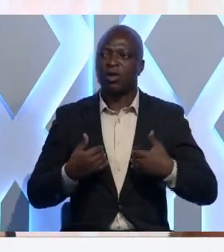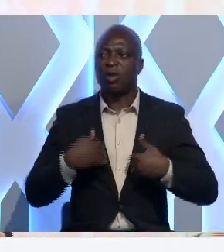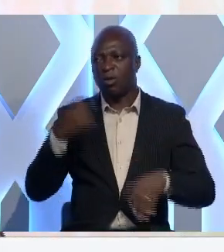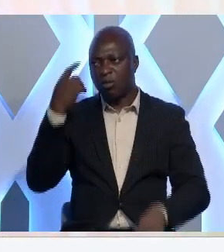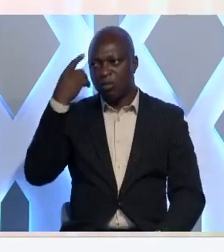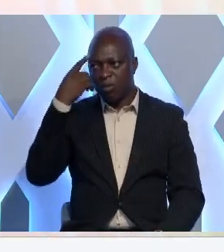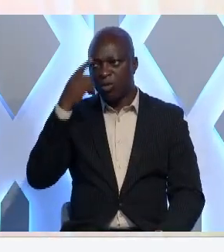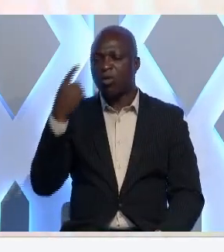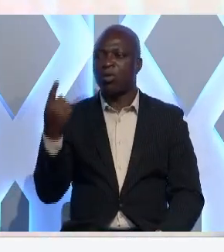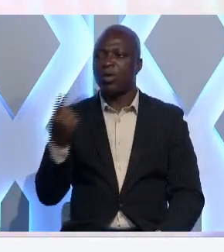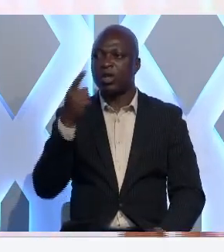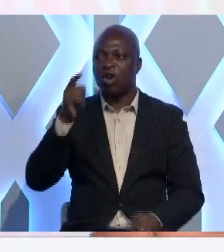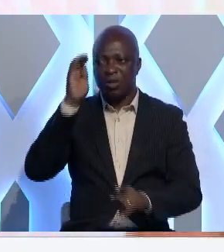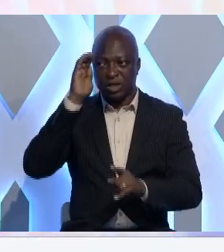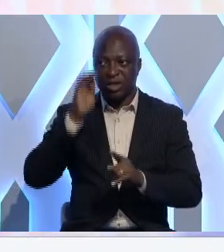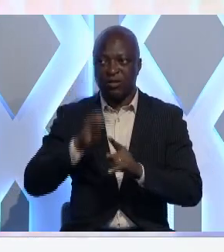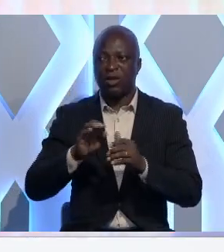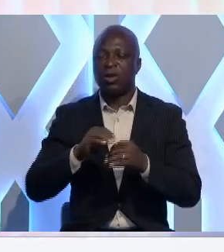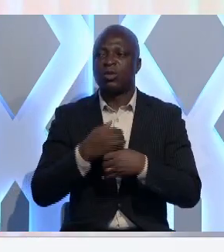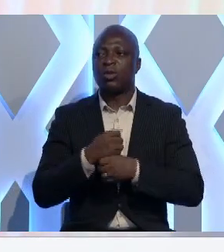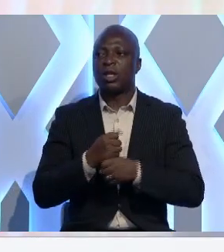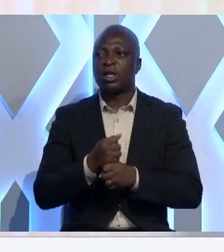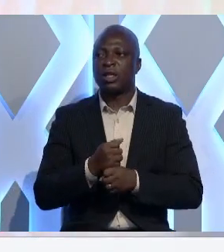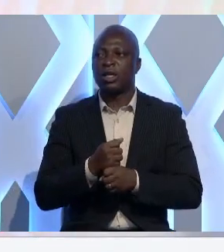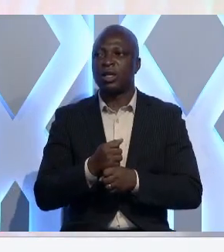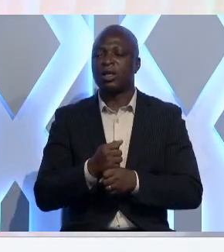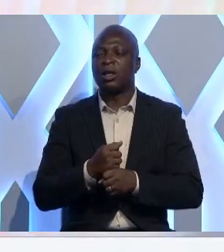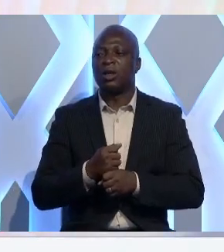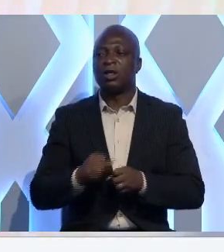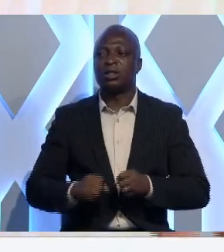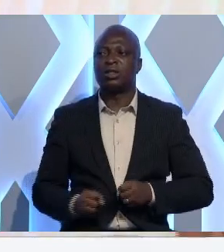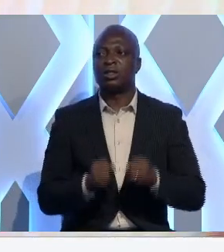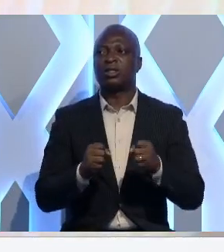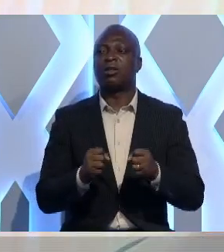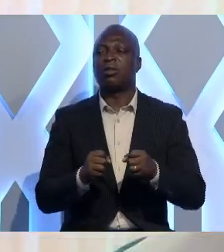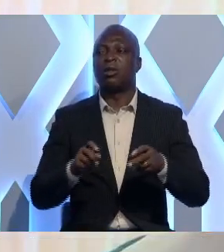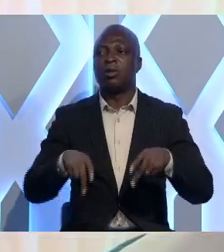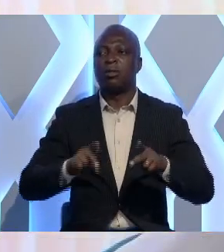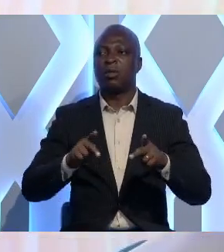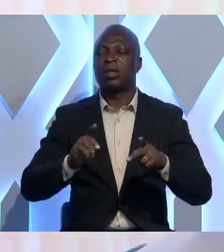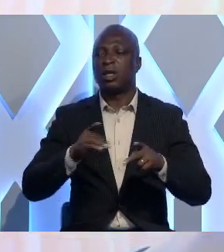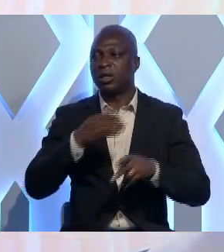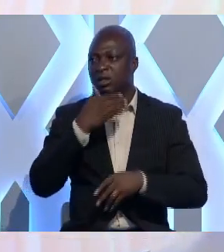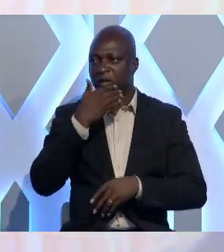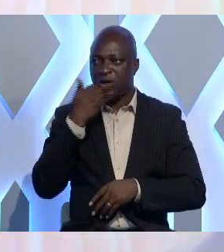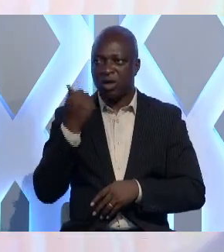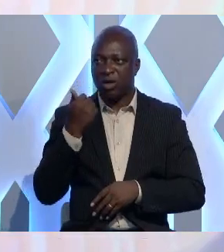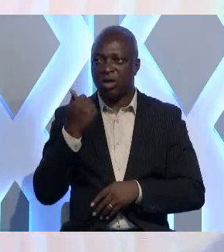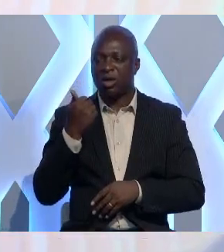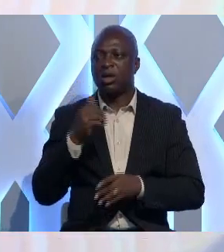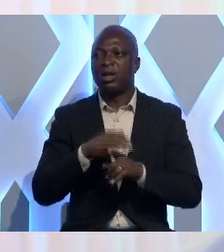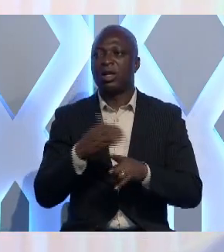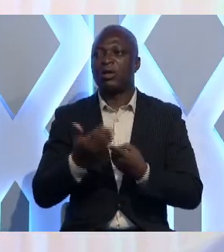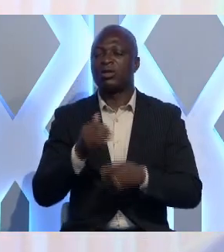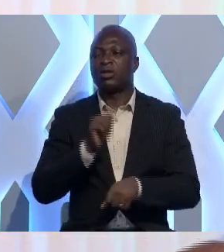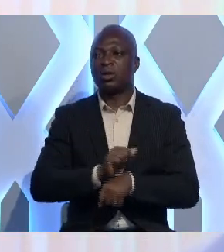unique objectif de créer un écosystème permettant d'améliorer les conditions d